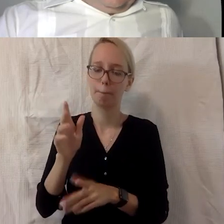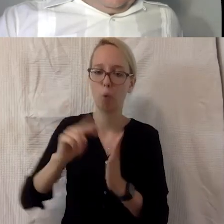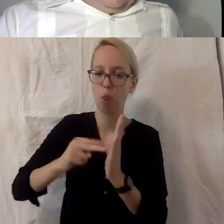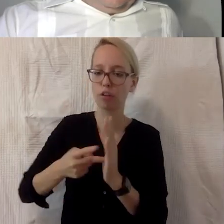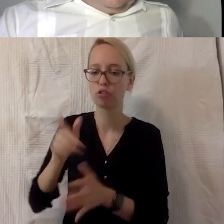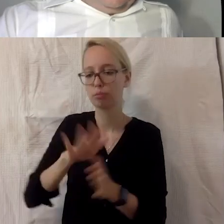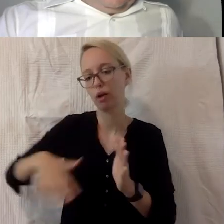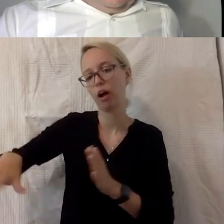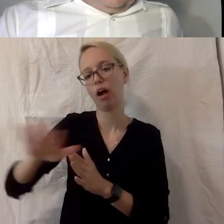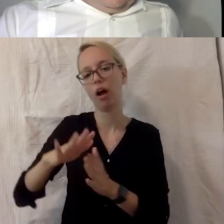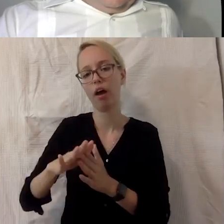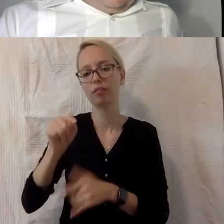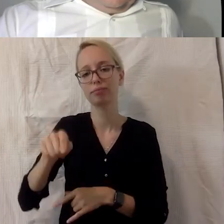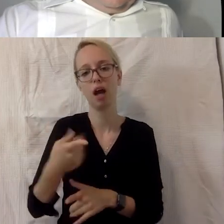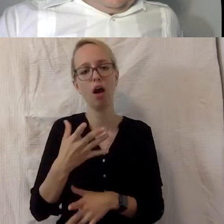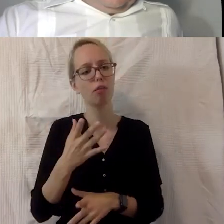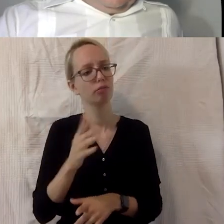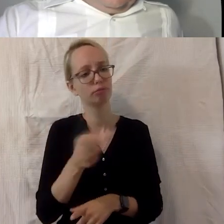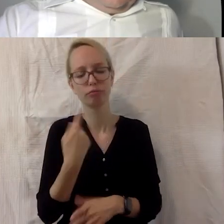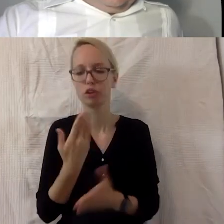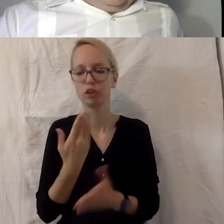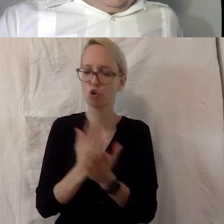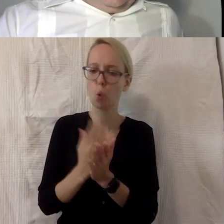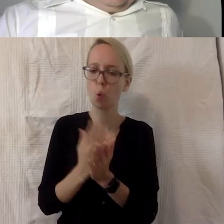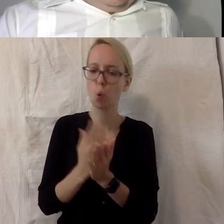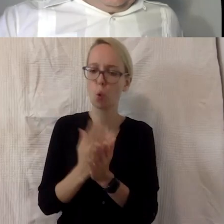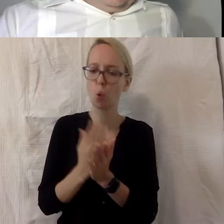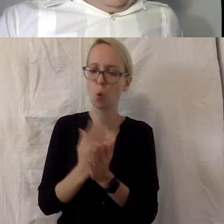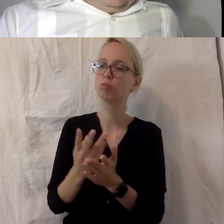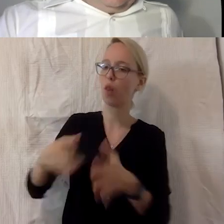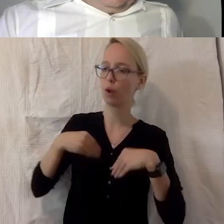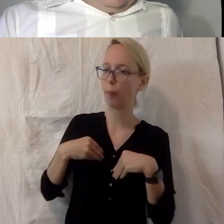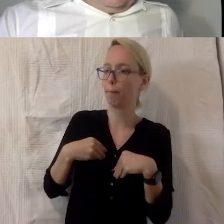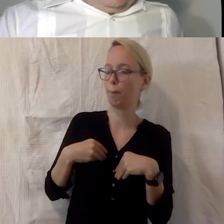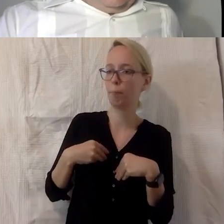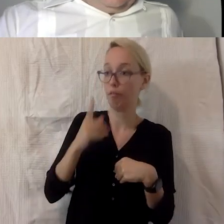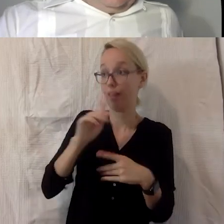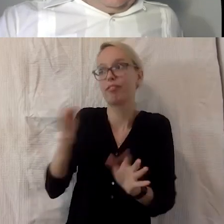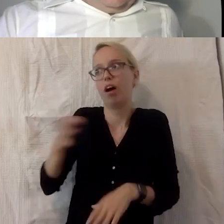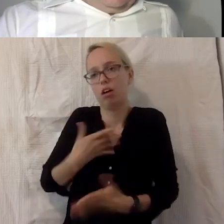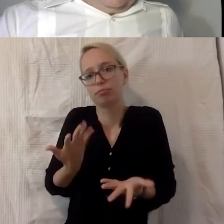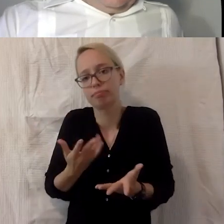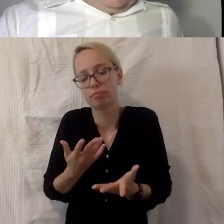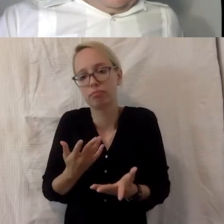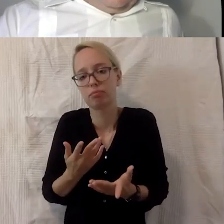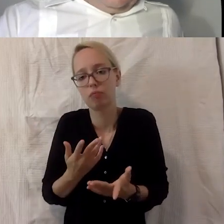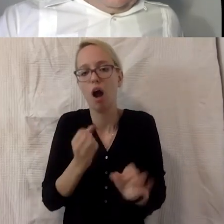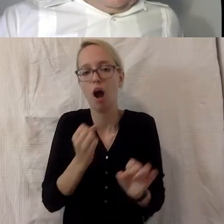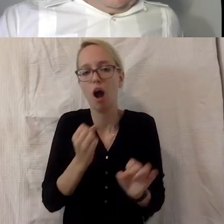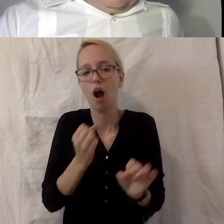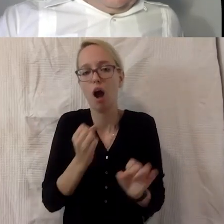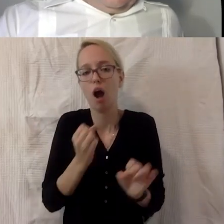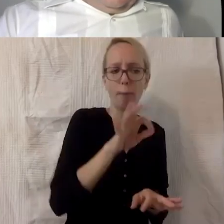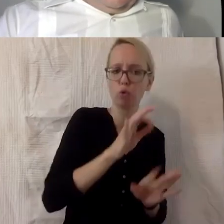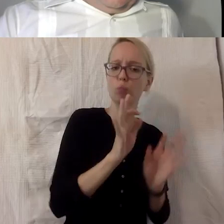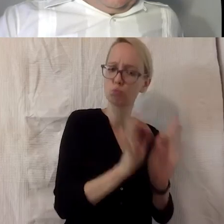Gesetzgebungsverfahren Stellung, wenn wir überhaupt befragt werden, was beim Arbeitsministerium immer und beim Sozialministerium immer ganz gut klappt, bei den anderen ein bisschen weniger